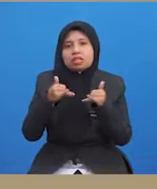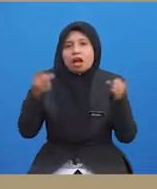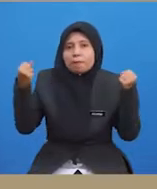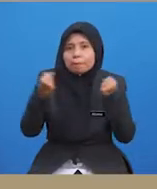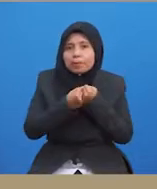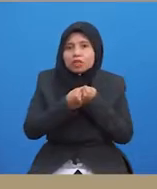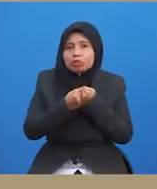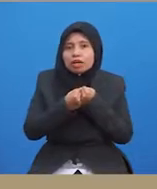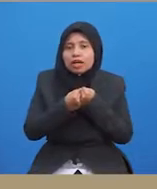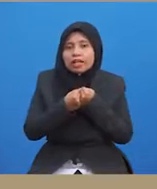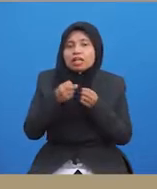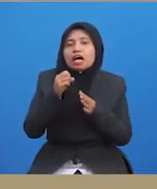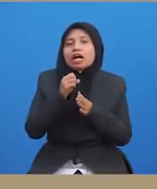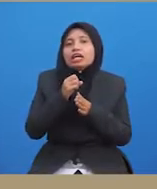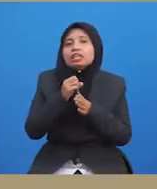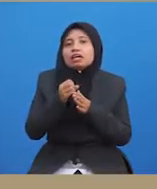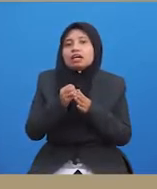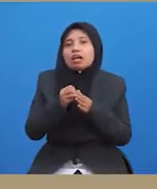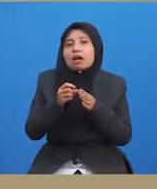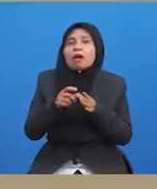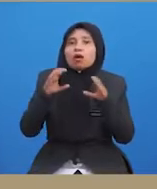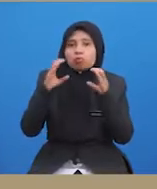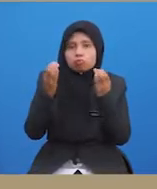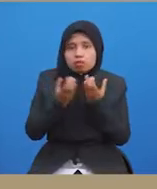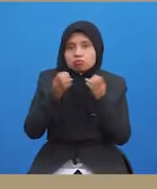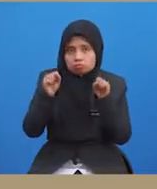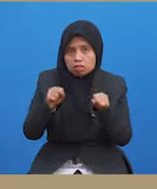Pergaduhan antara pasukan penyokong boleh berlaku.